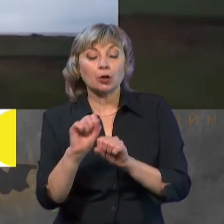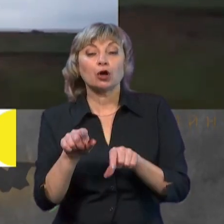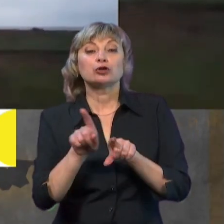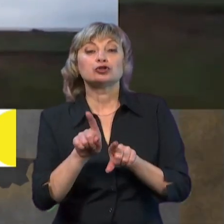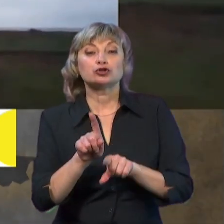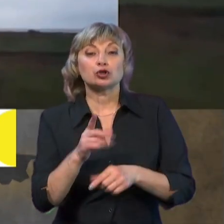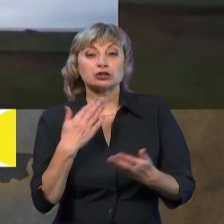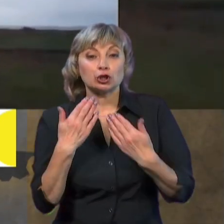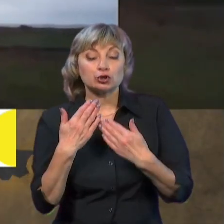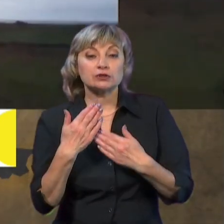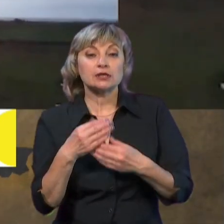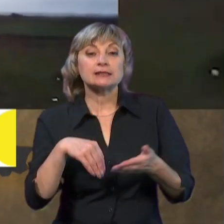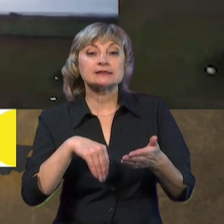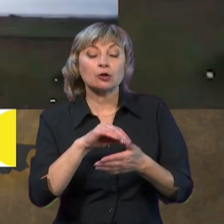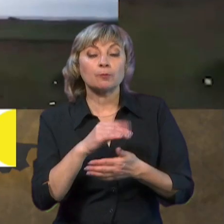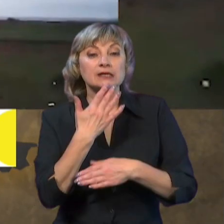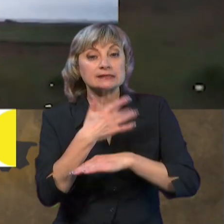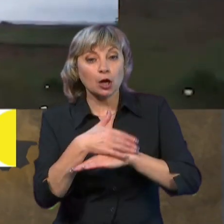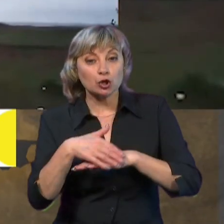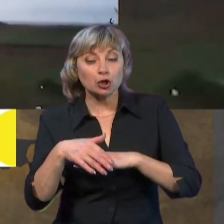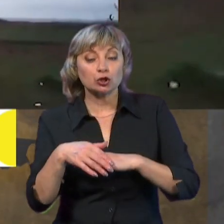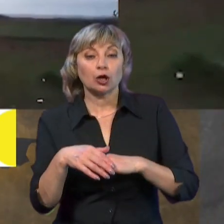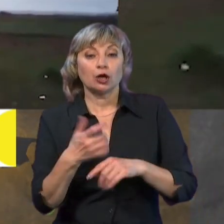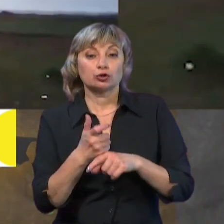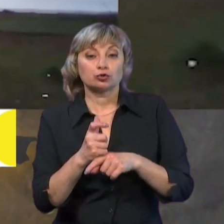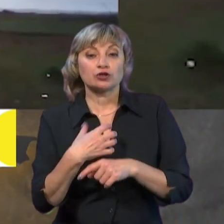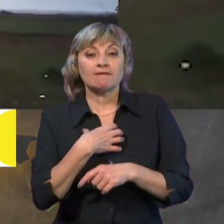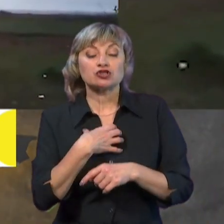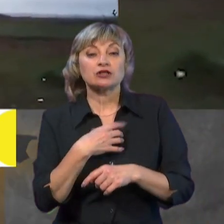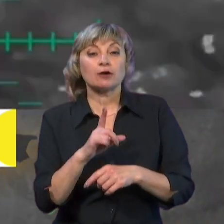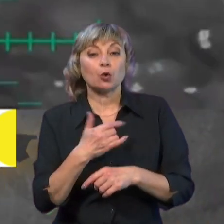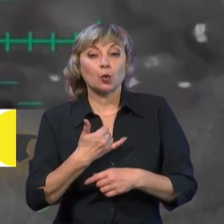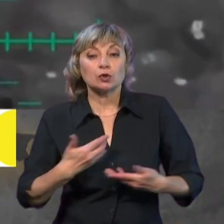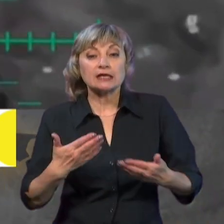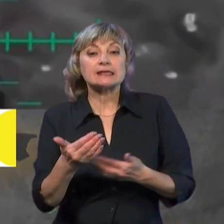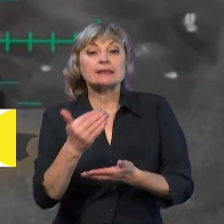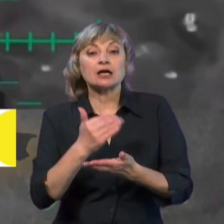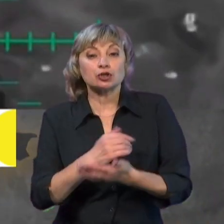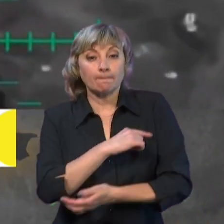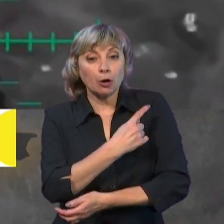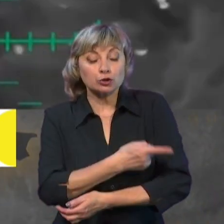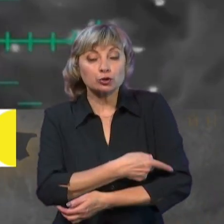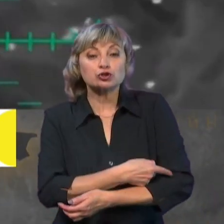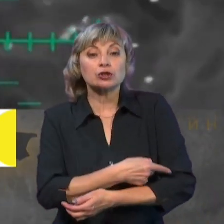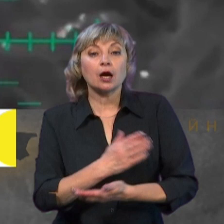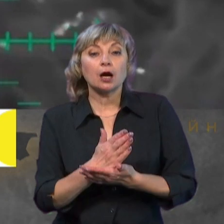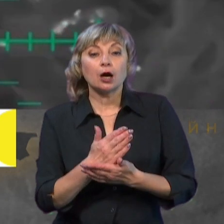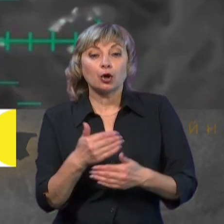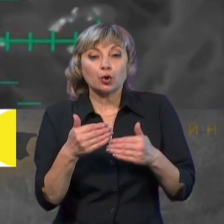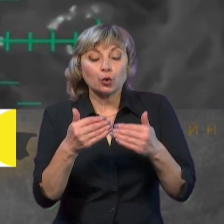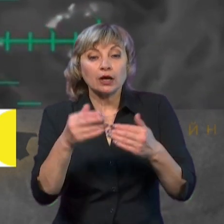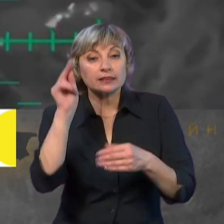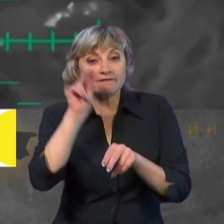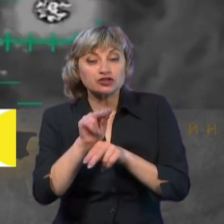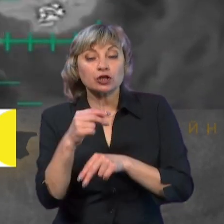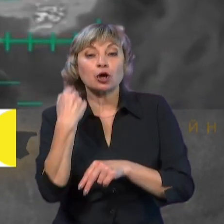стосується закупування за кордоном. І дуже важливо, що у нас нарешті потужно рухається навчання